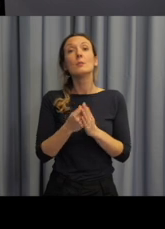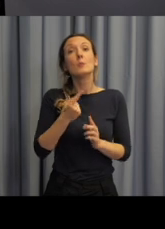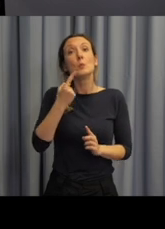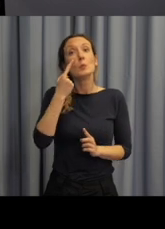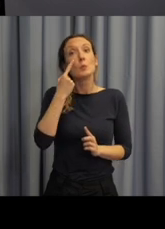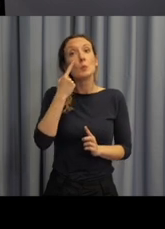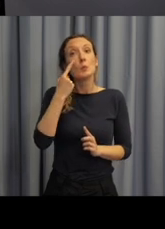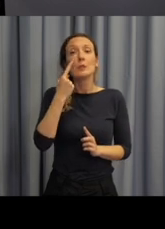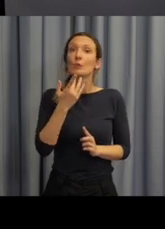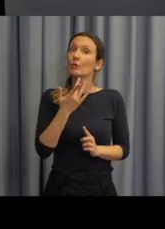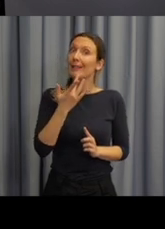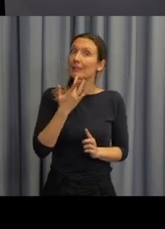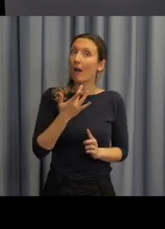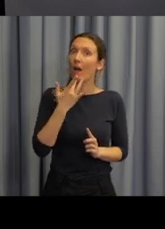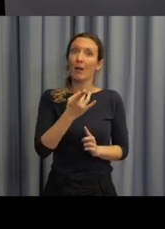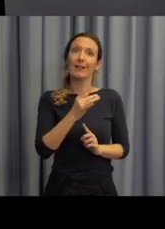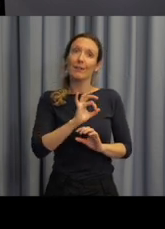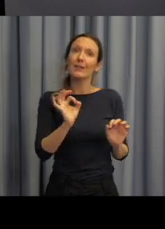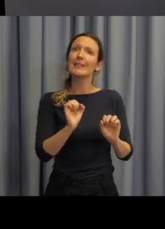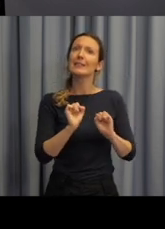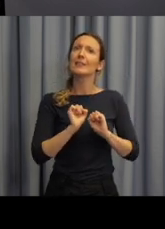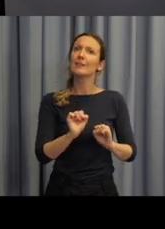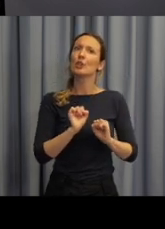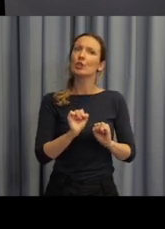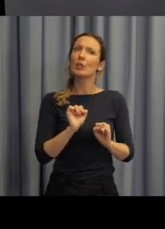heterogénní skupinu žáků a